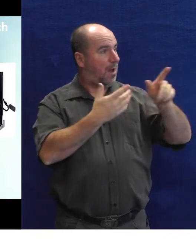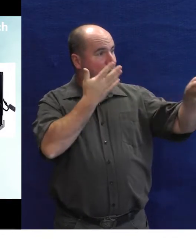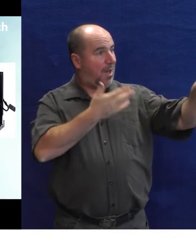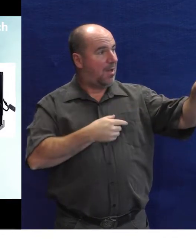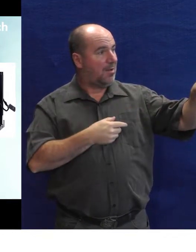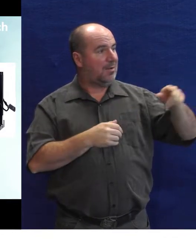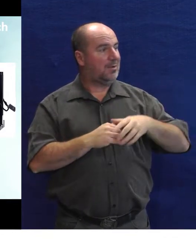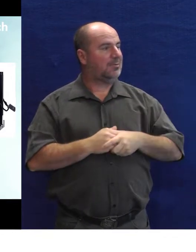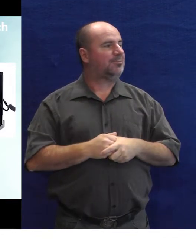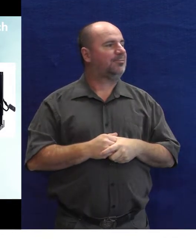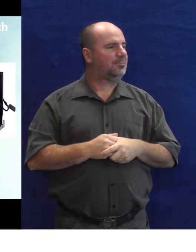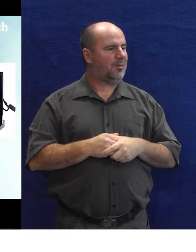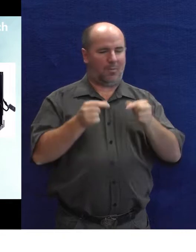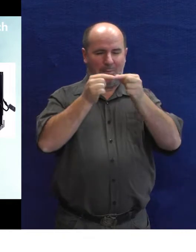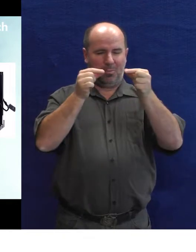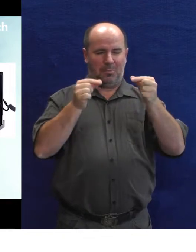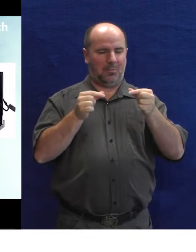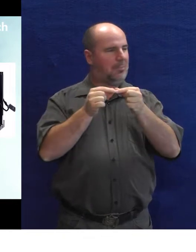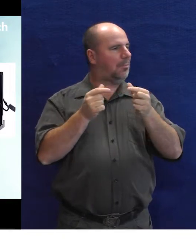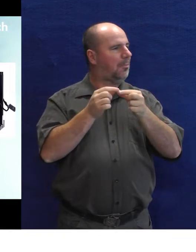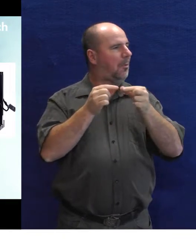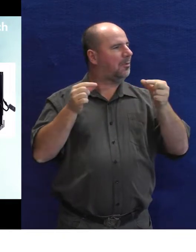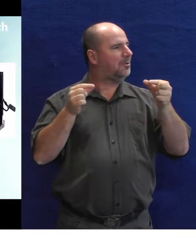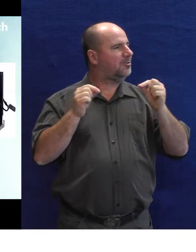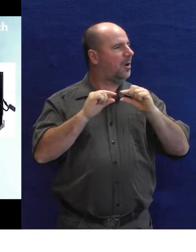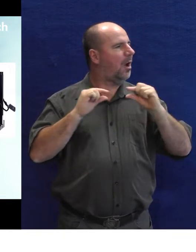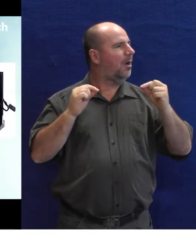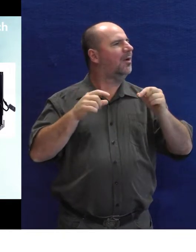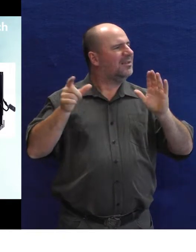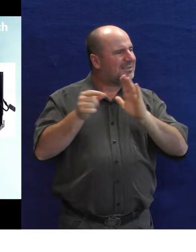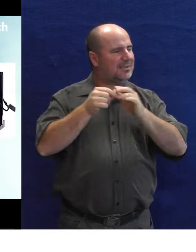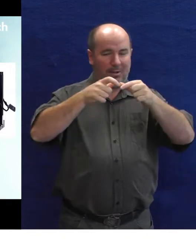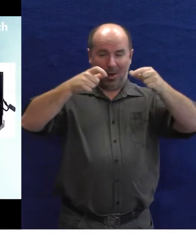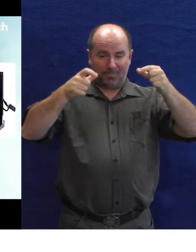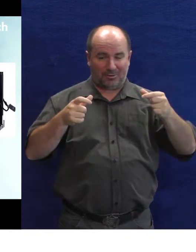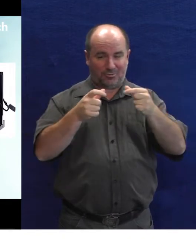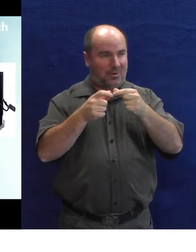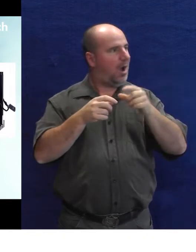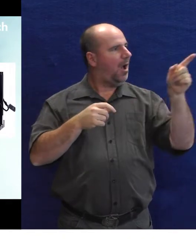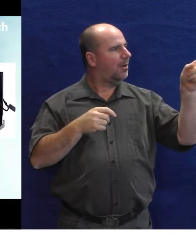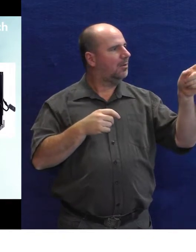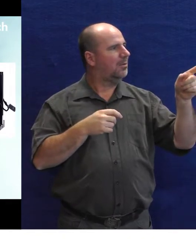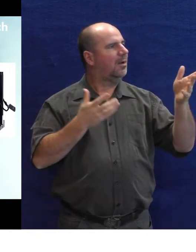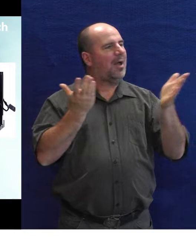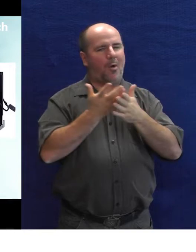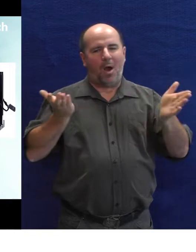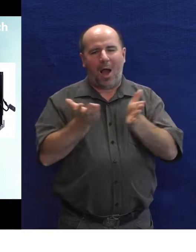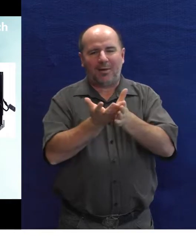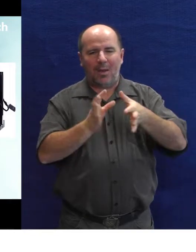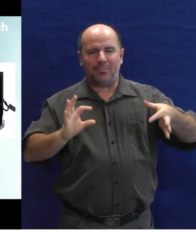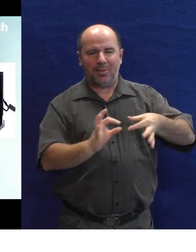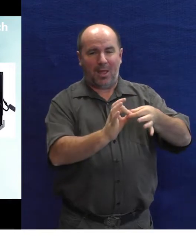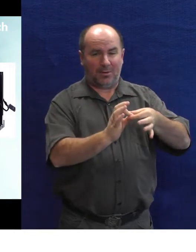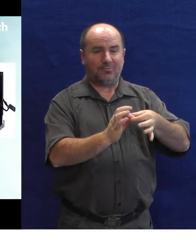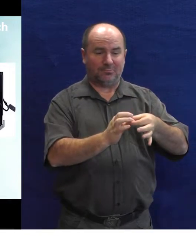opravdu takhle to vypadá, takováhle kostička. Tady už je to řešení s nějakou krabičkou, kde to funguje jako